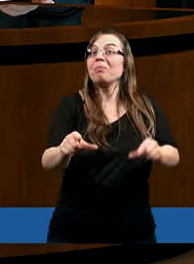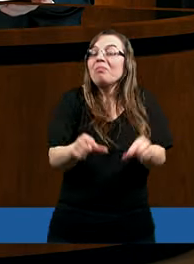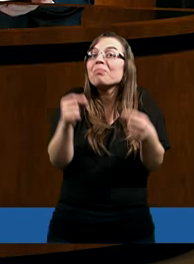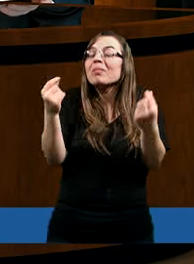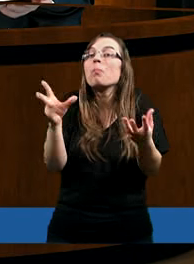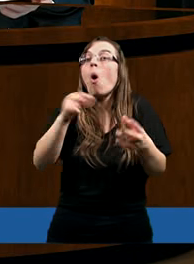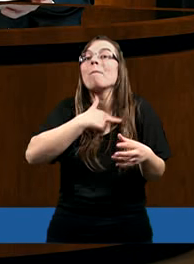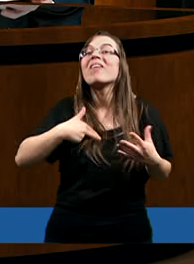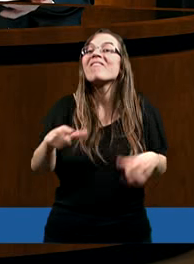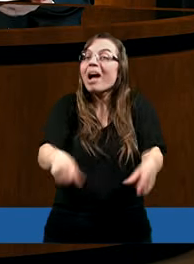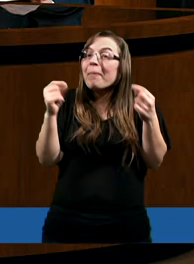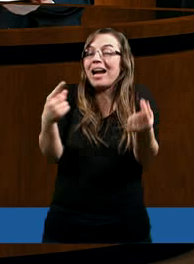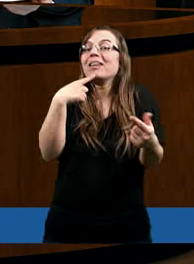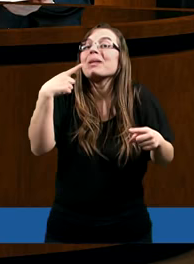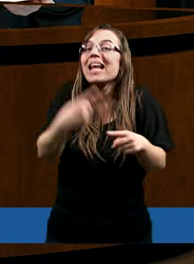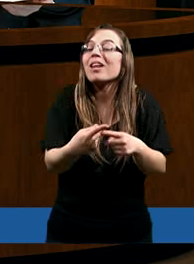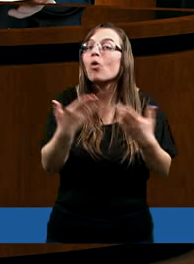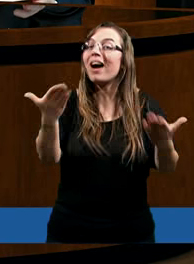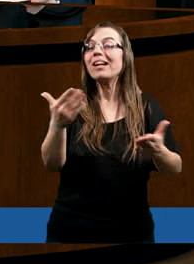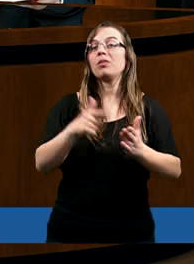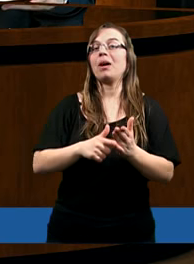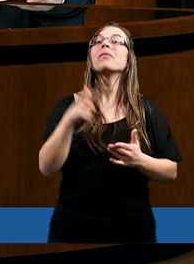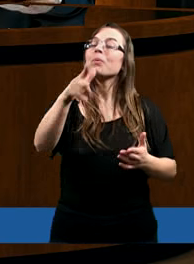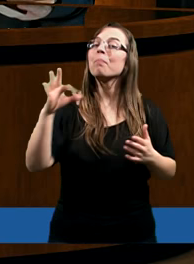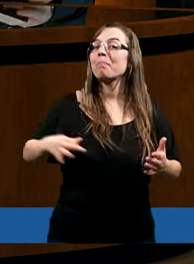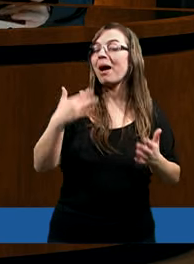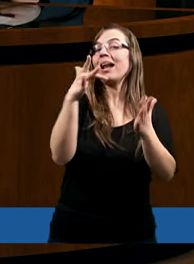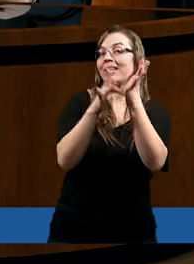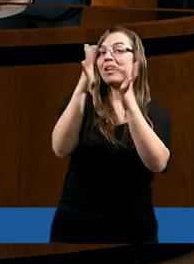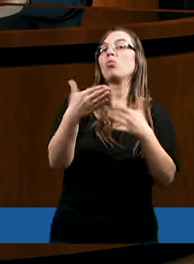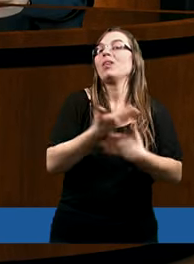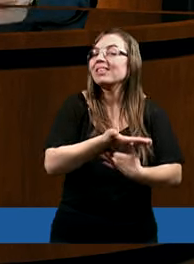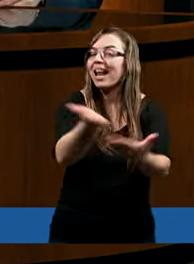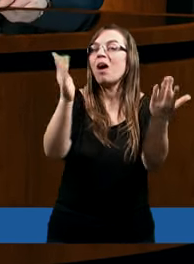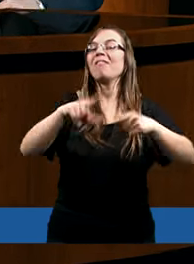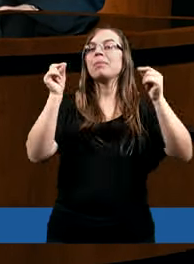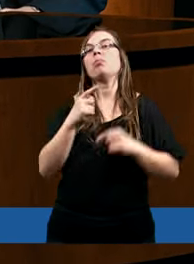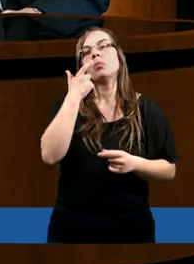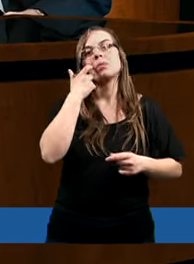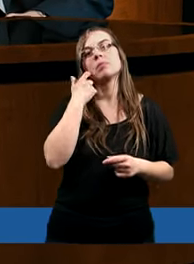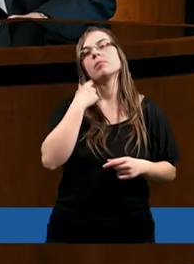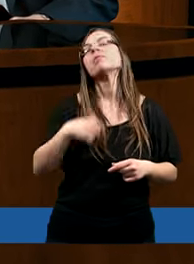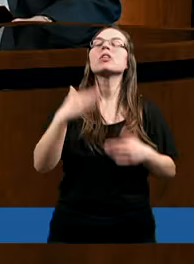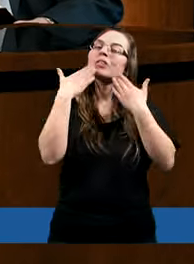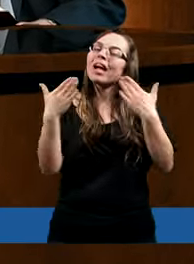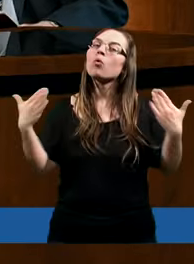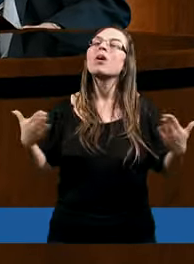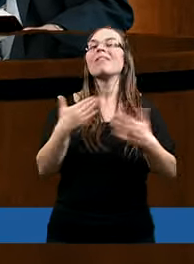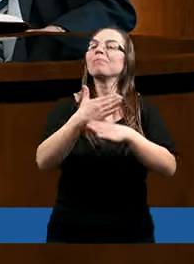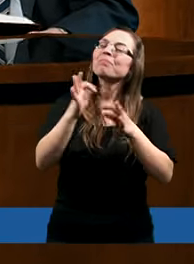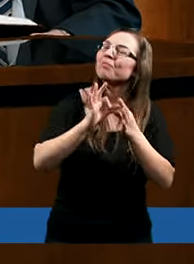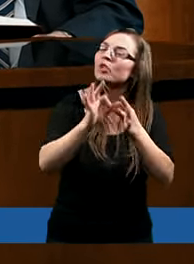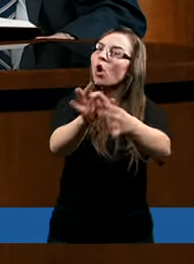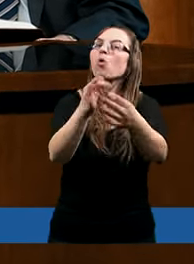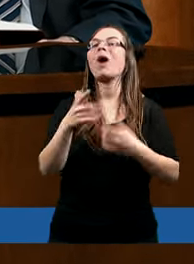bożeście dokonali wyboru, na który Pan Jezus oczekiwał. Dziękuję. W dalszym ciągu